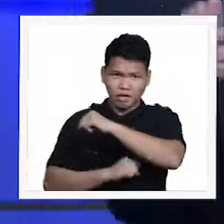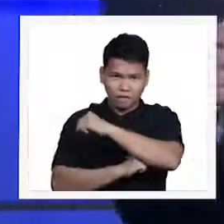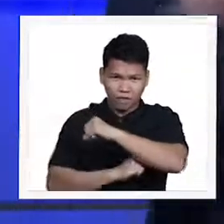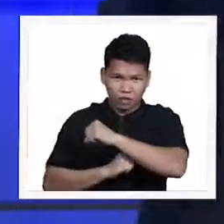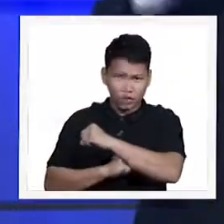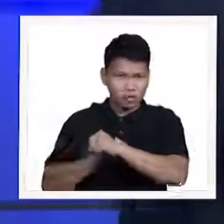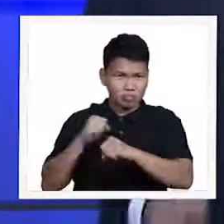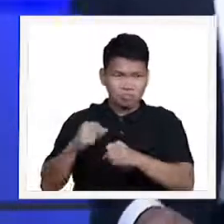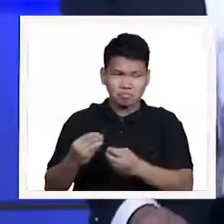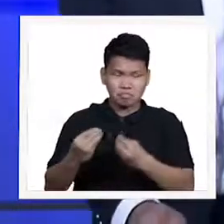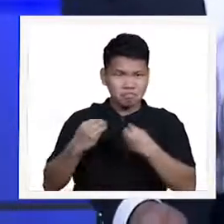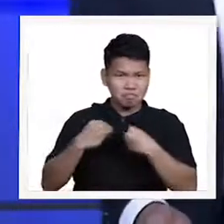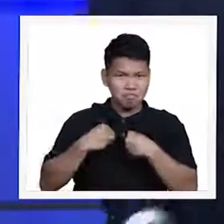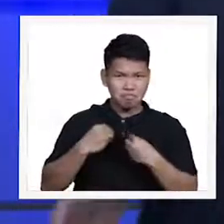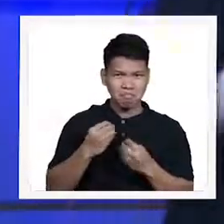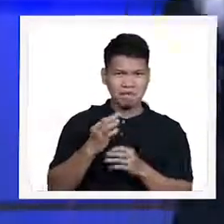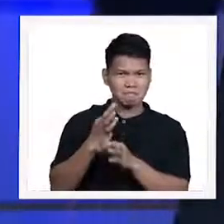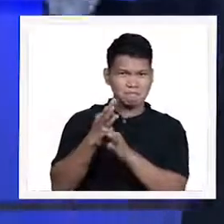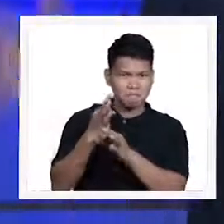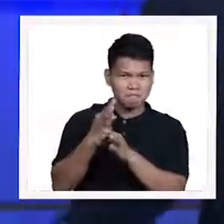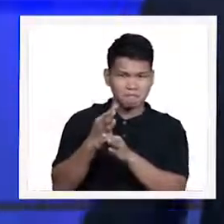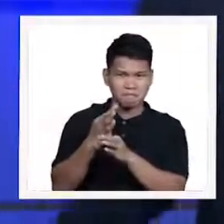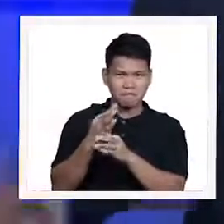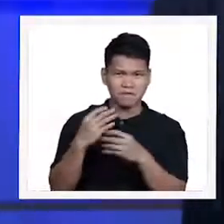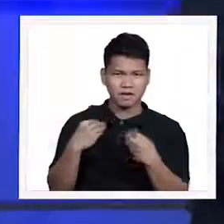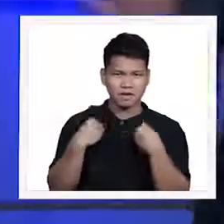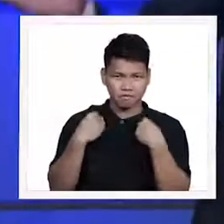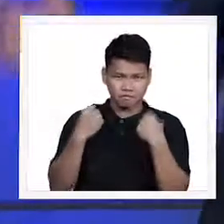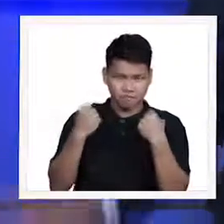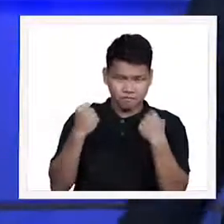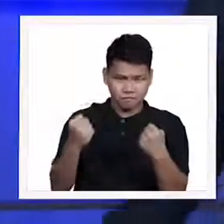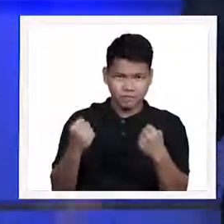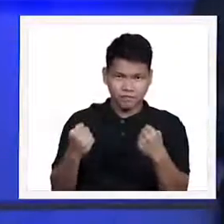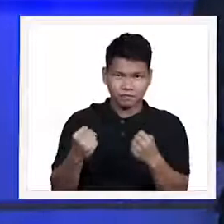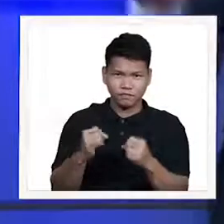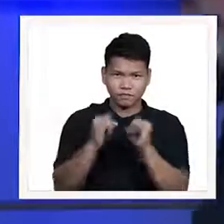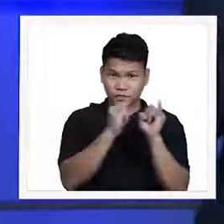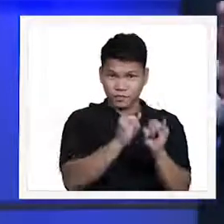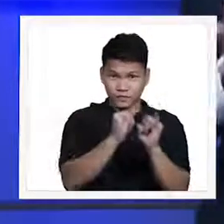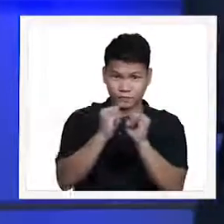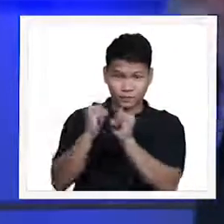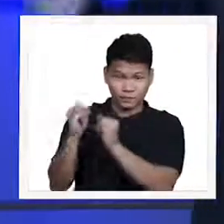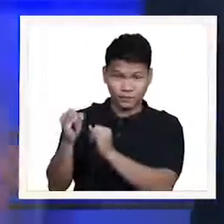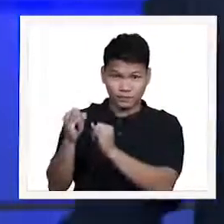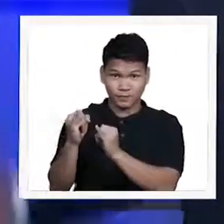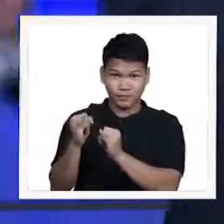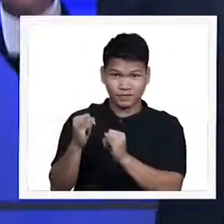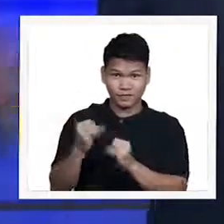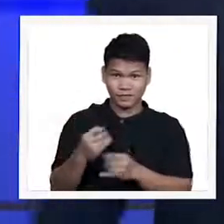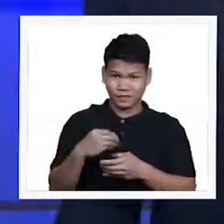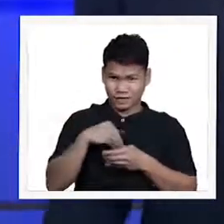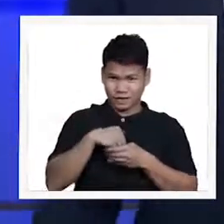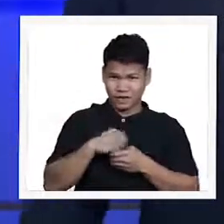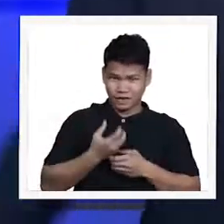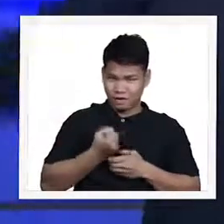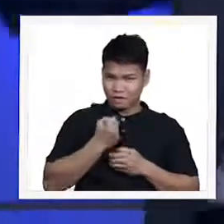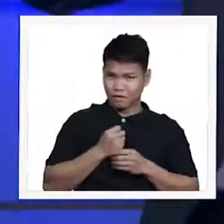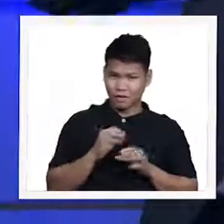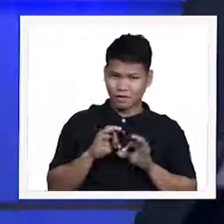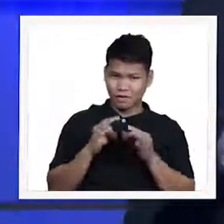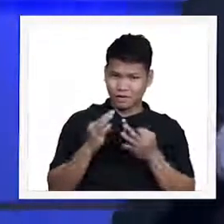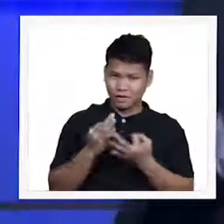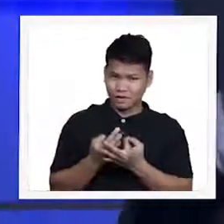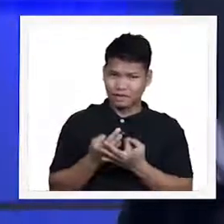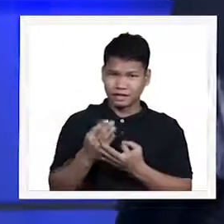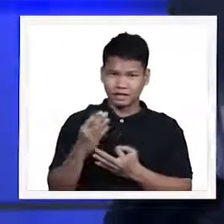nagbibigay ng lakas sa ating relasyon sa bawat isa sa loob ng ating pamilya at